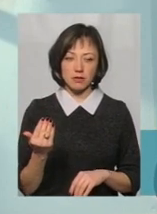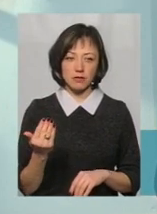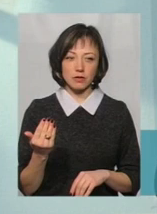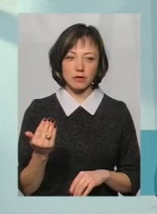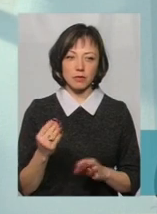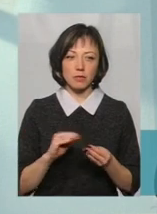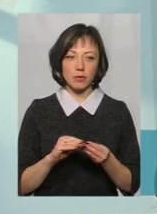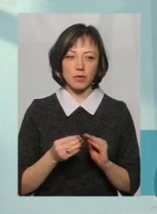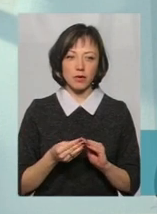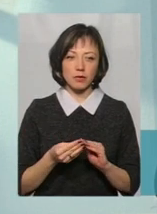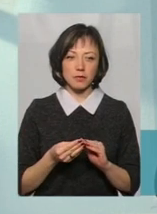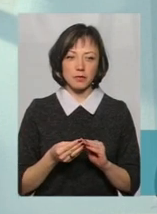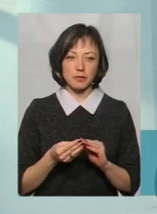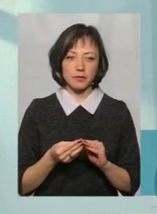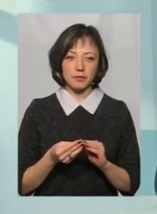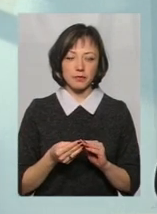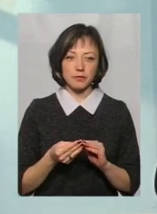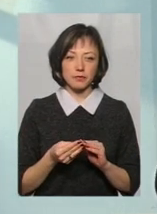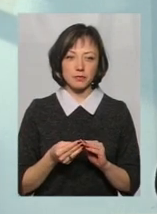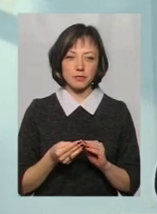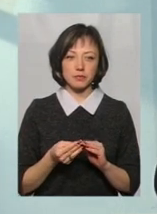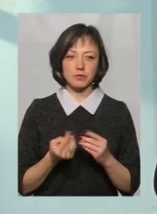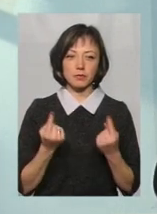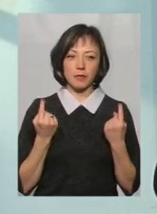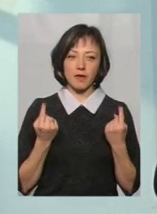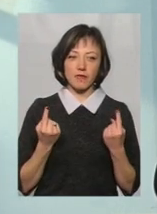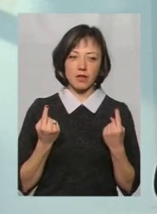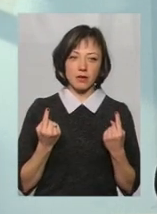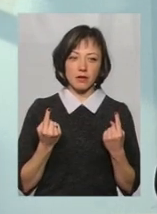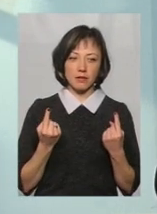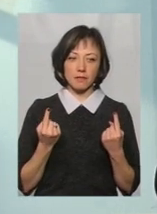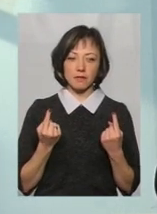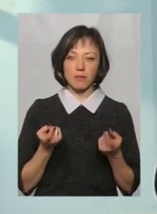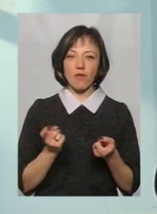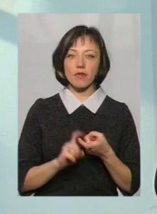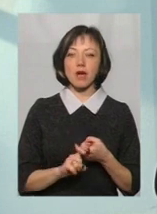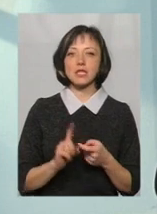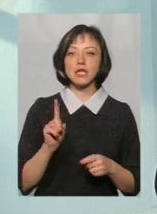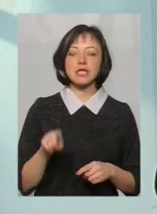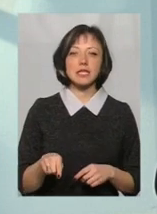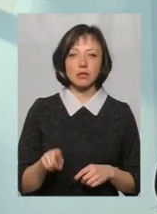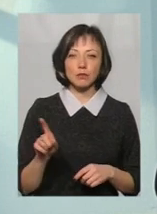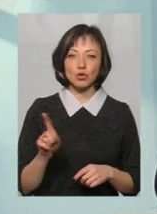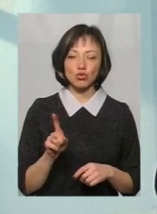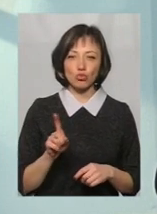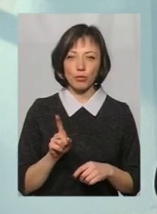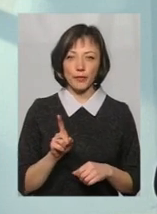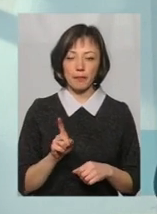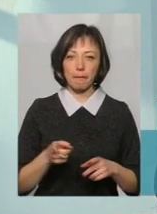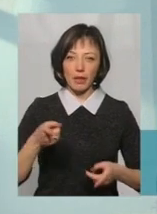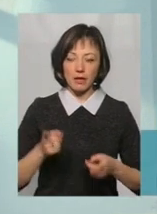складність дуже велика. Вона пов'язана з тим, що справді